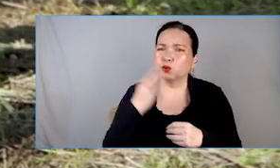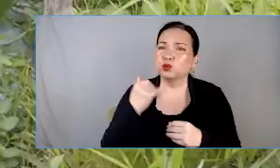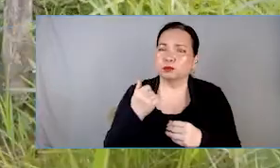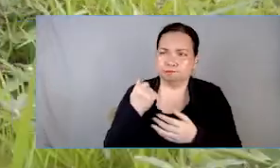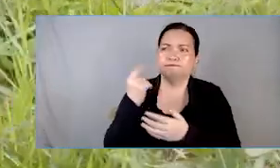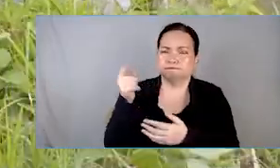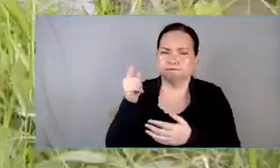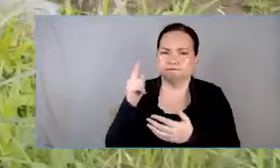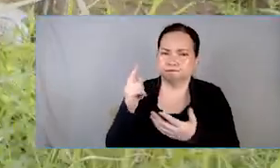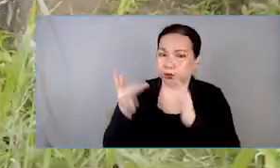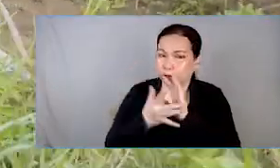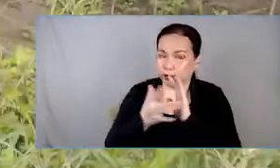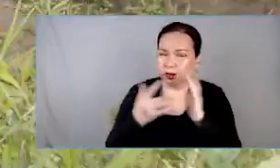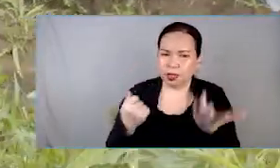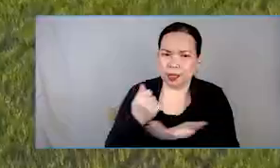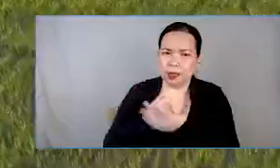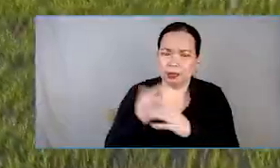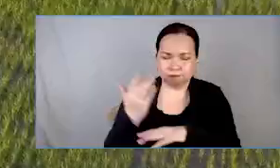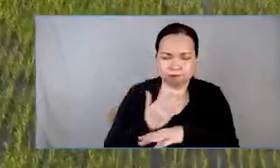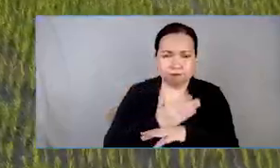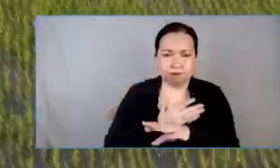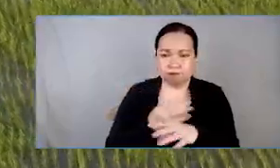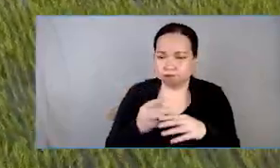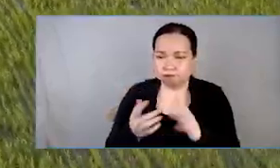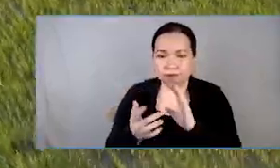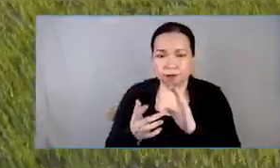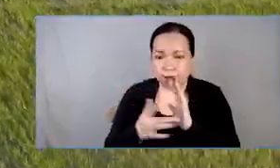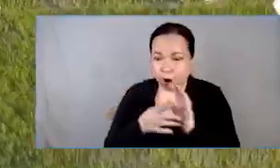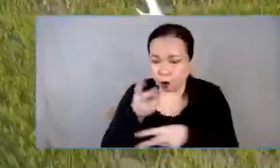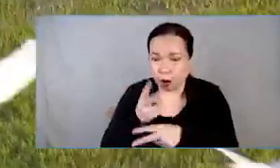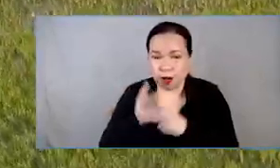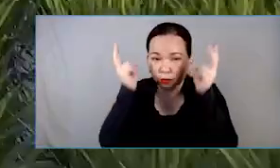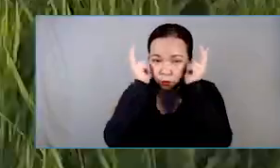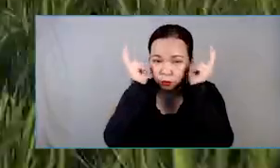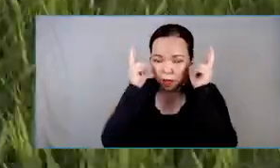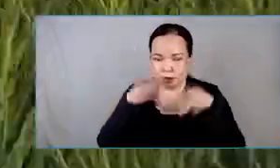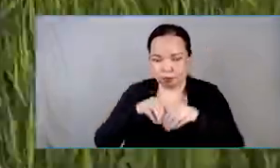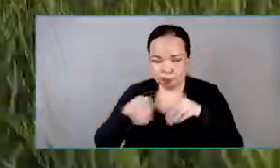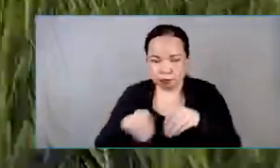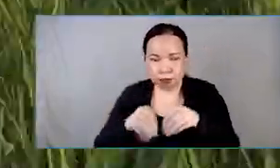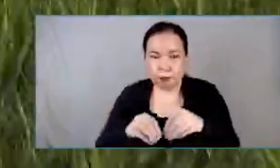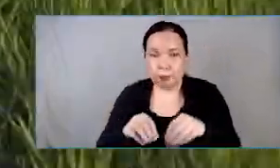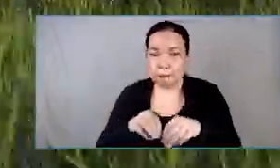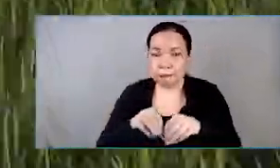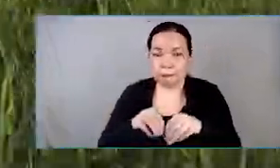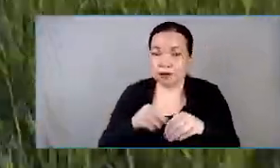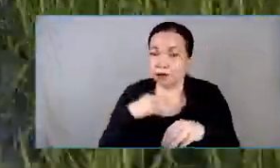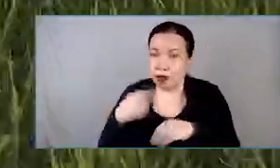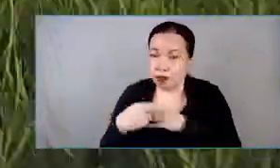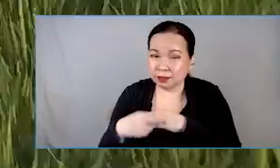gulayan namin, mas lalong ma-improve ang pagtatanim ng palay. Hindi naman sa lahat ng oras na